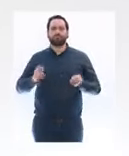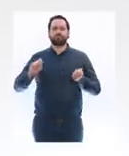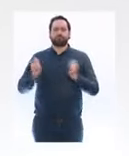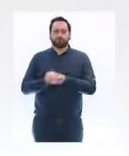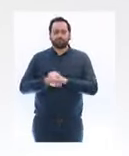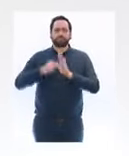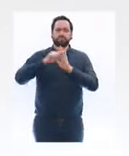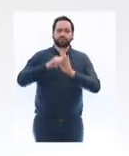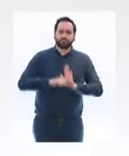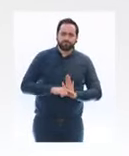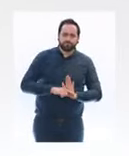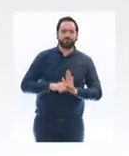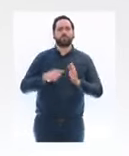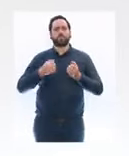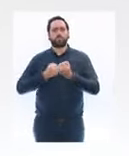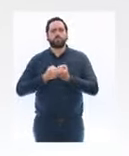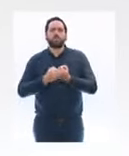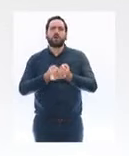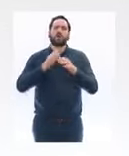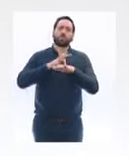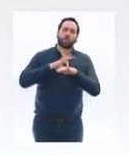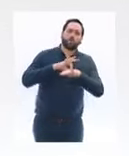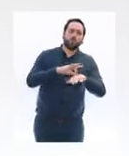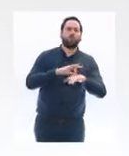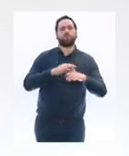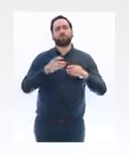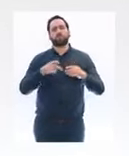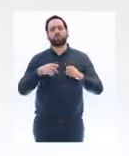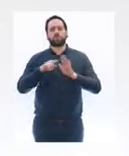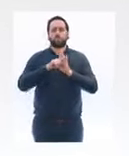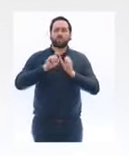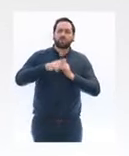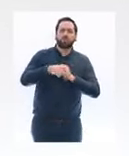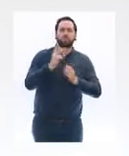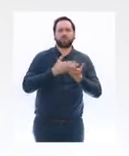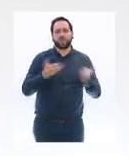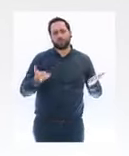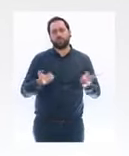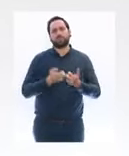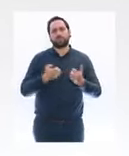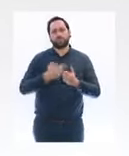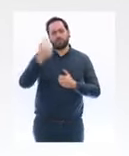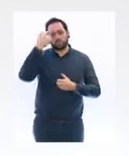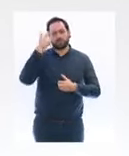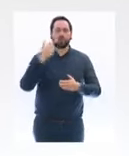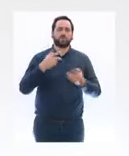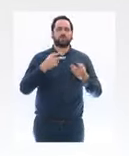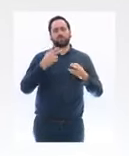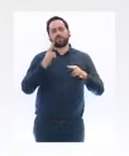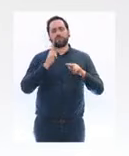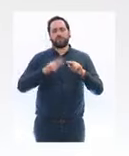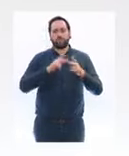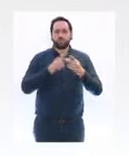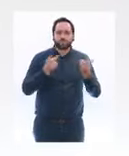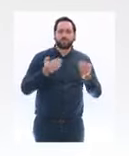les mesures d'accompagnement, de simplification, en particulier pour le bâtiment et les travaux publics, nous visons un ralentissement de l'activité moitié moindre,